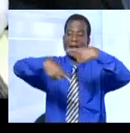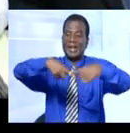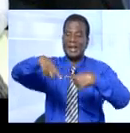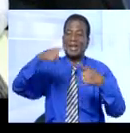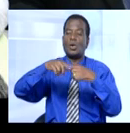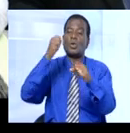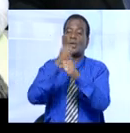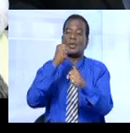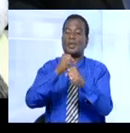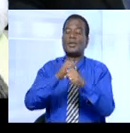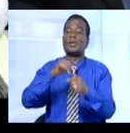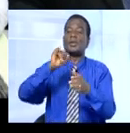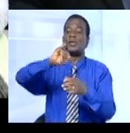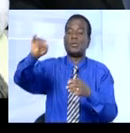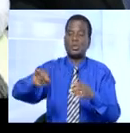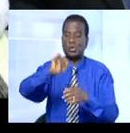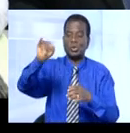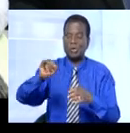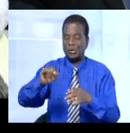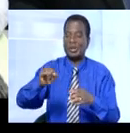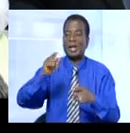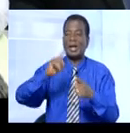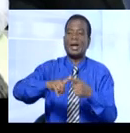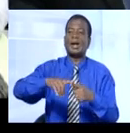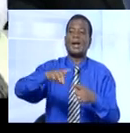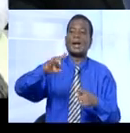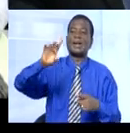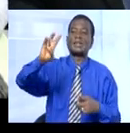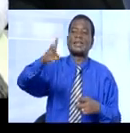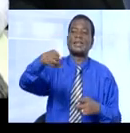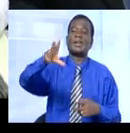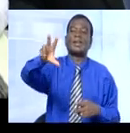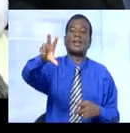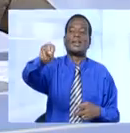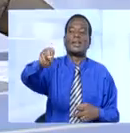dès ce jeudi 20 mars 2014 à partir de 7h30.